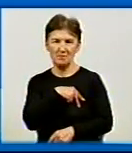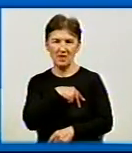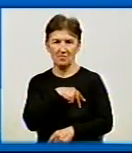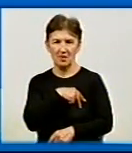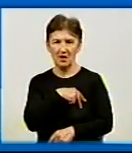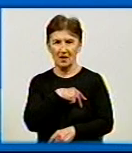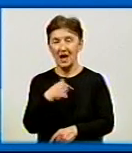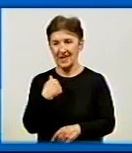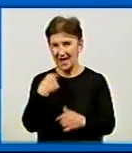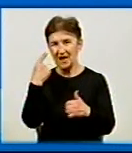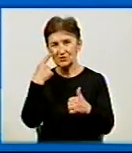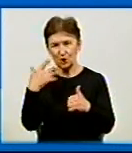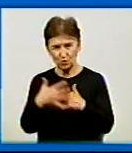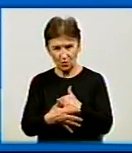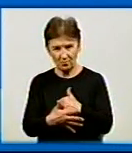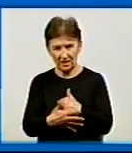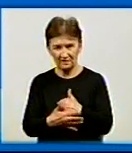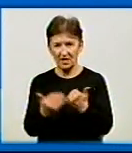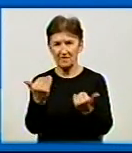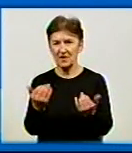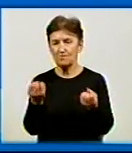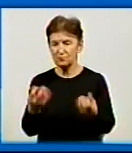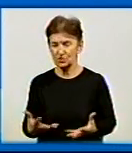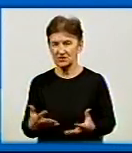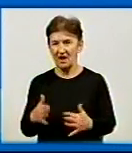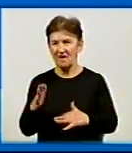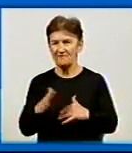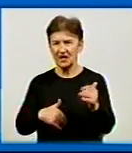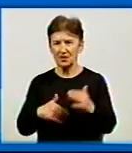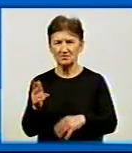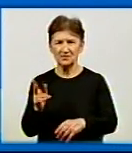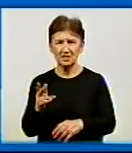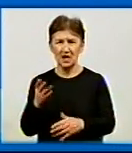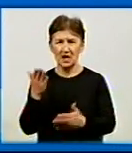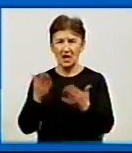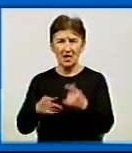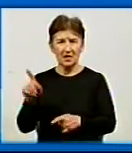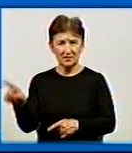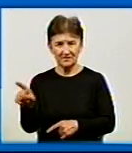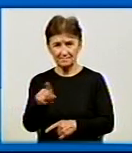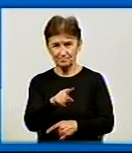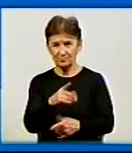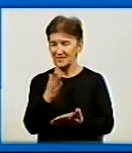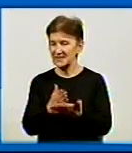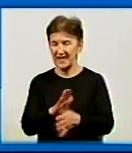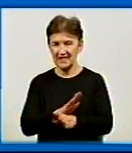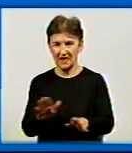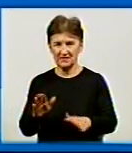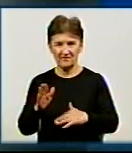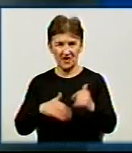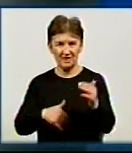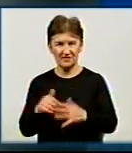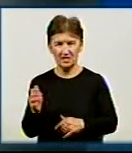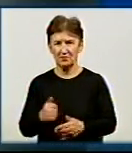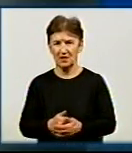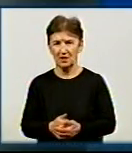різниця я зрозумів. Визначається просто фахівцями, хто найкращий, якщо чиновники визначають, вони не є фахівцями. Ну, ні,